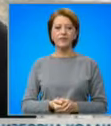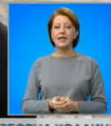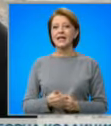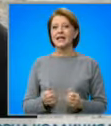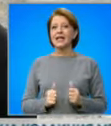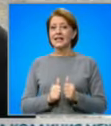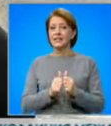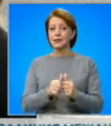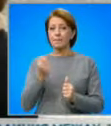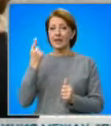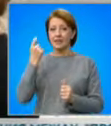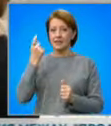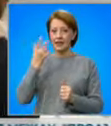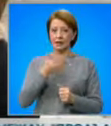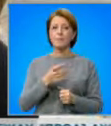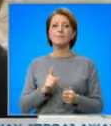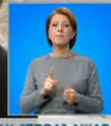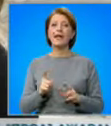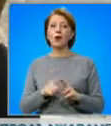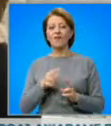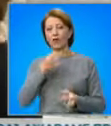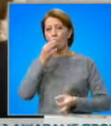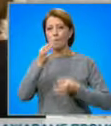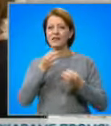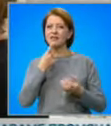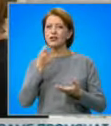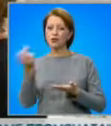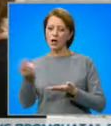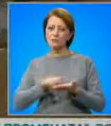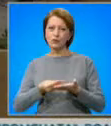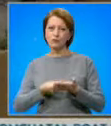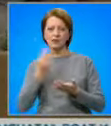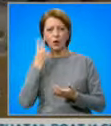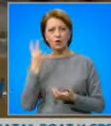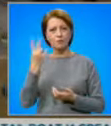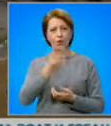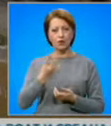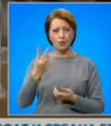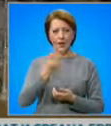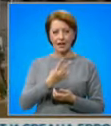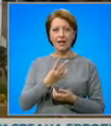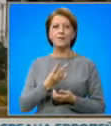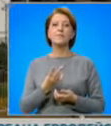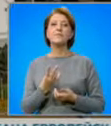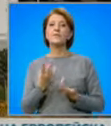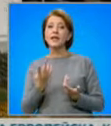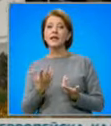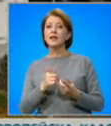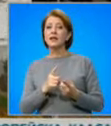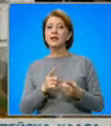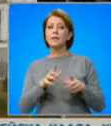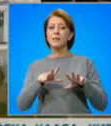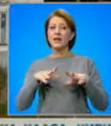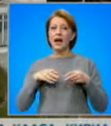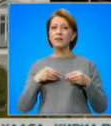Съпредседателят на Продължаваме промяната, Кирил Пътков, обясни защо е подписал коалиционно споразумение с средноевропейска класа и ВОЛТ и не е приял